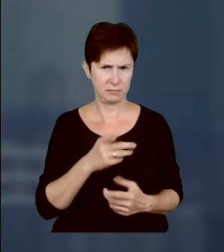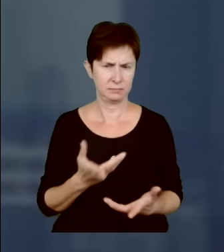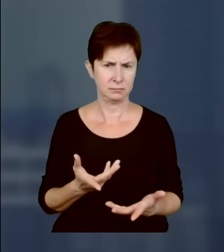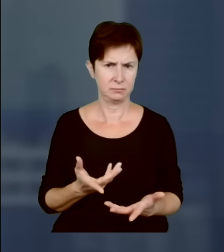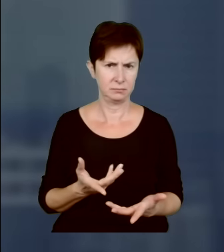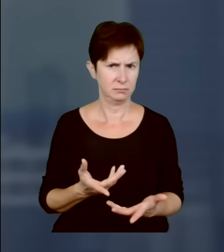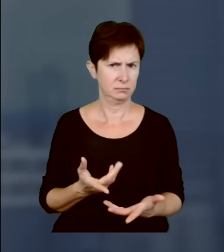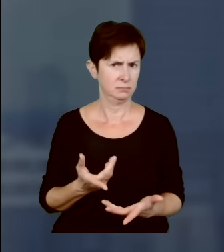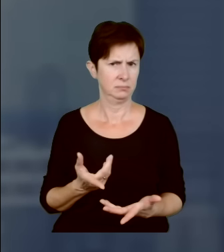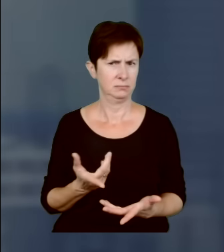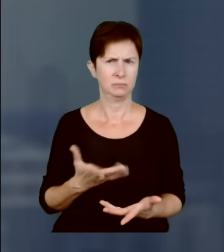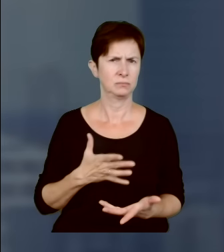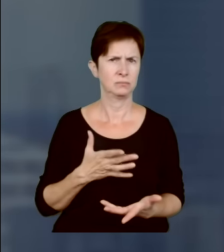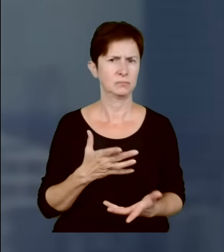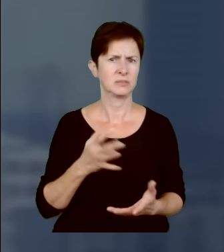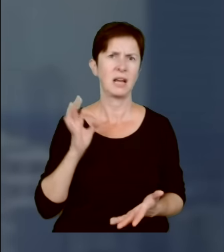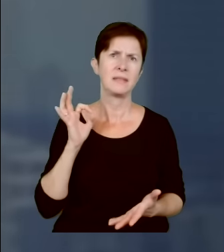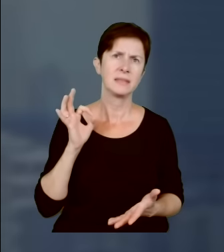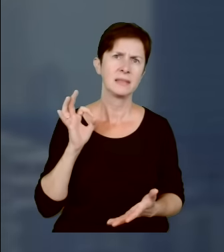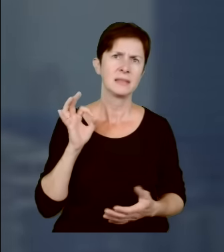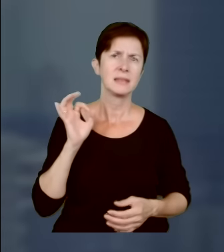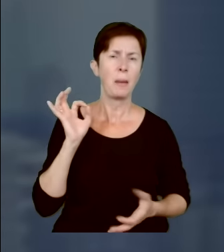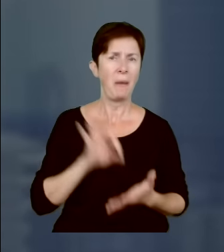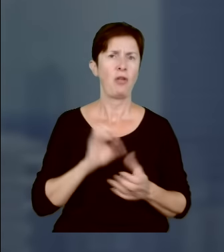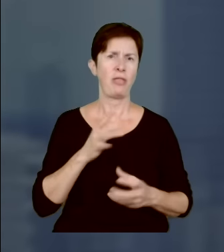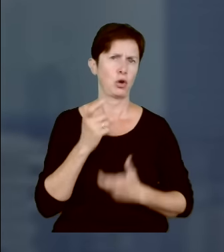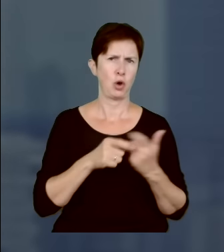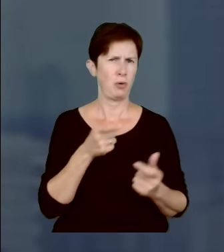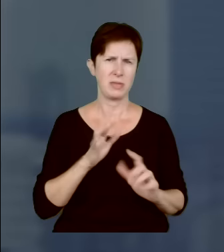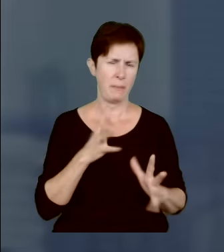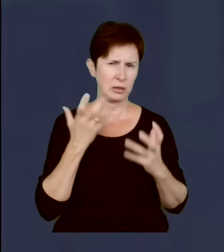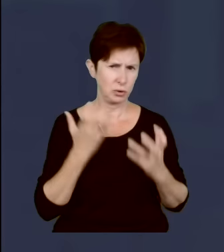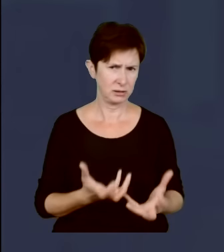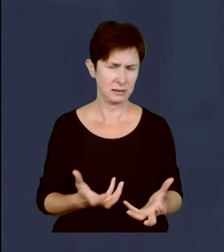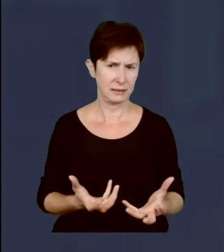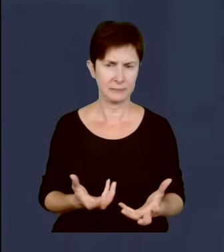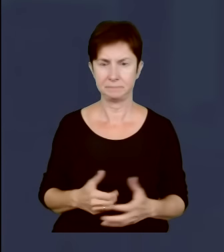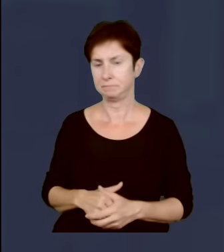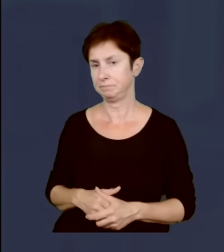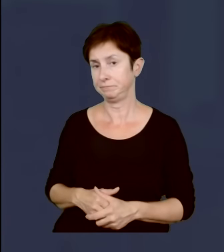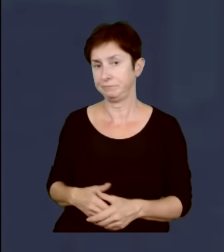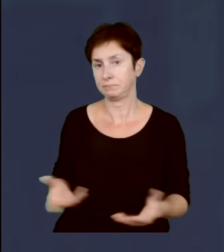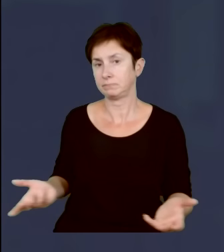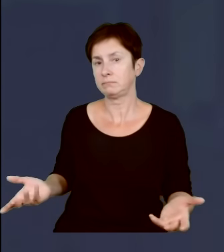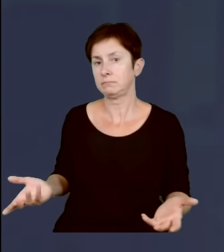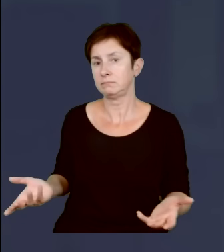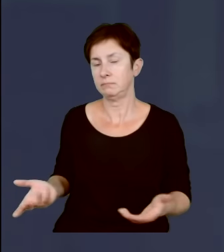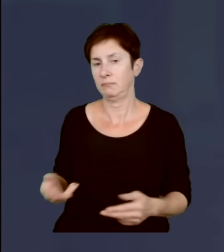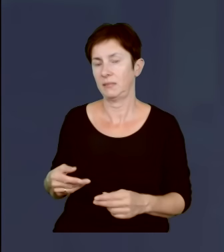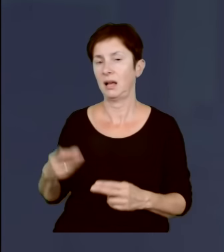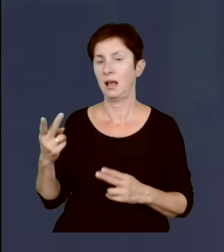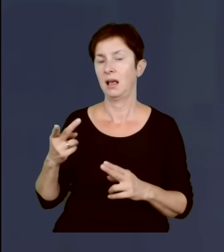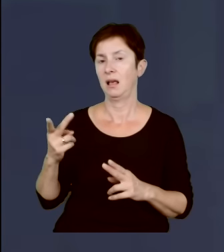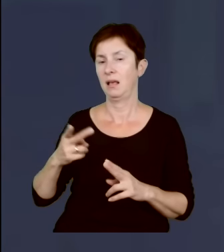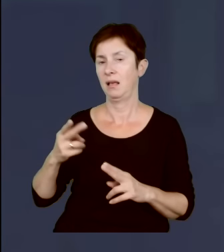takiego załatwiania sprawy, tak, powiedzmy to delikatnie. To z jednej strony ta telewizja komercyjna wpłynęła na